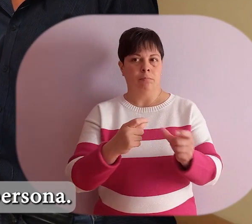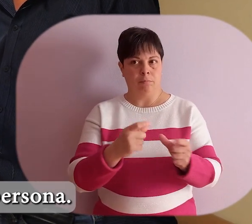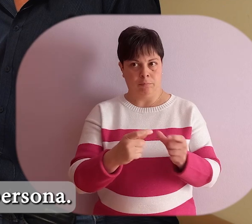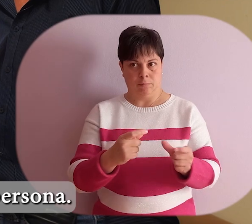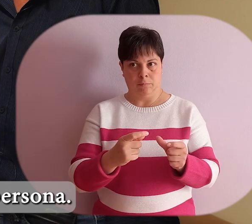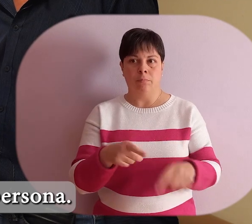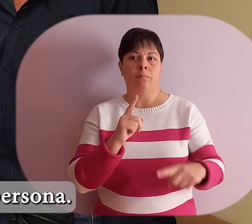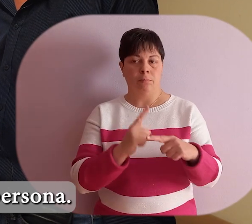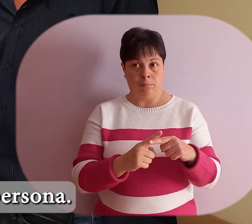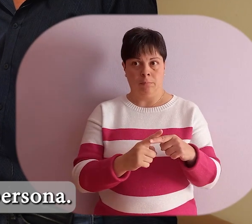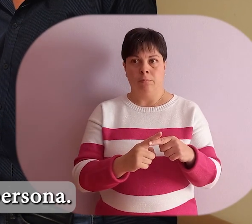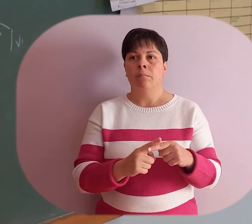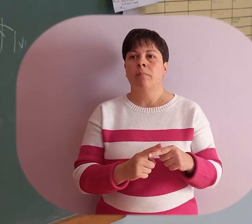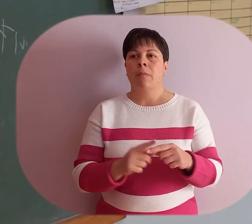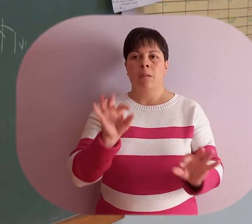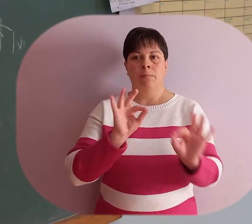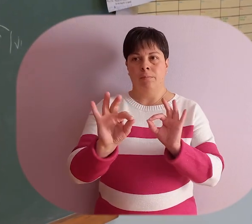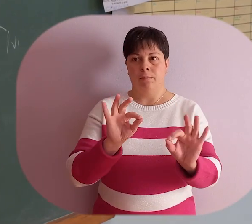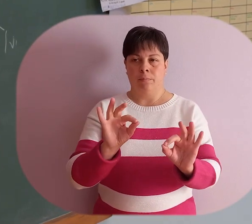di cura alla persona.